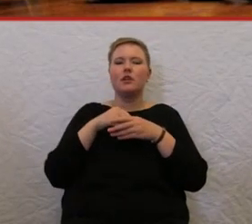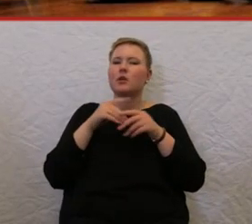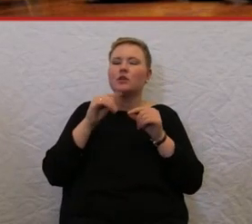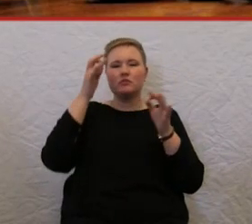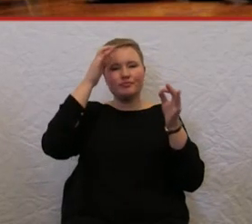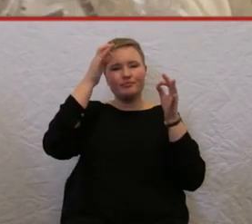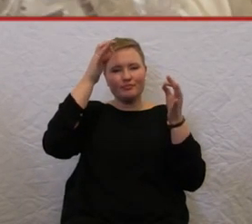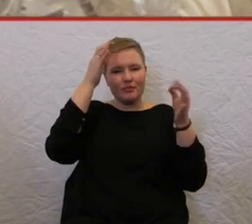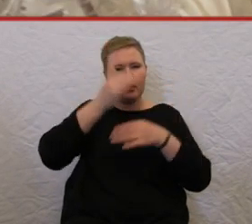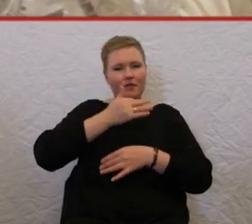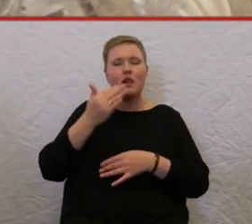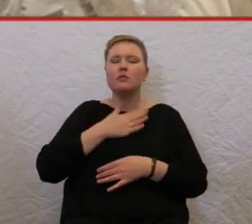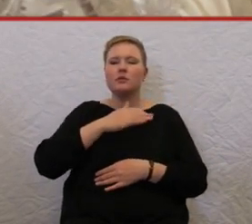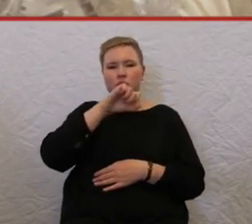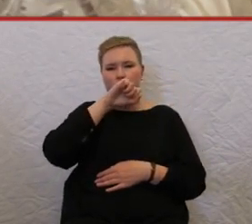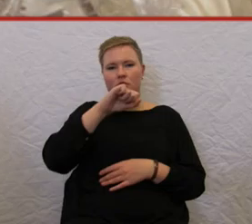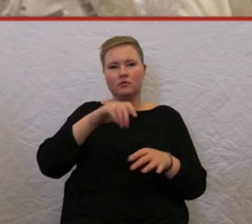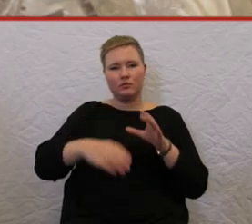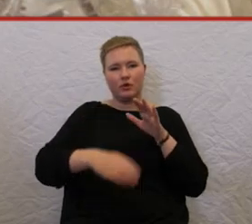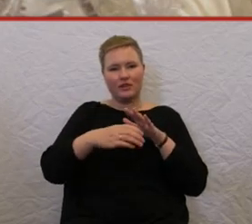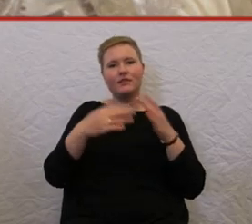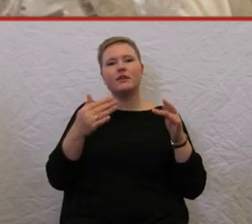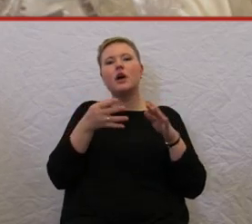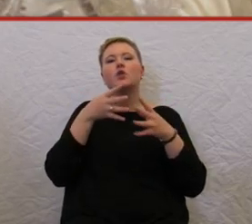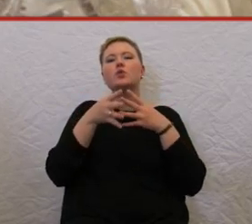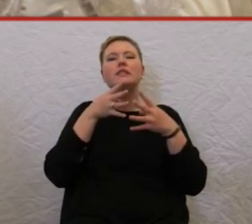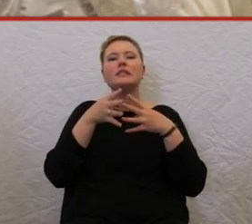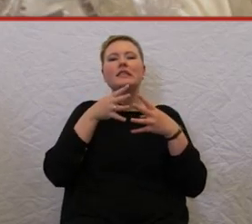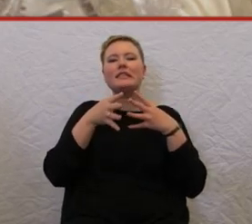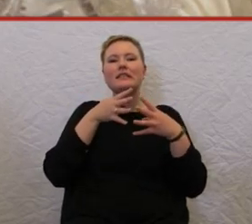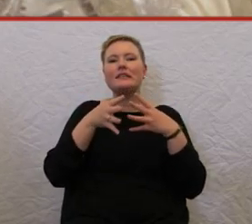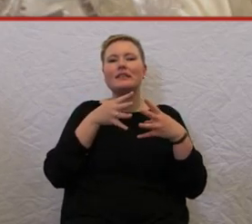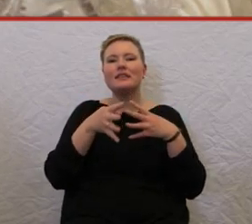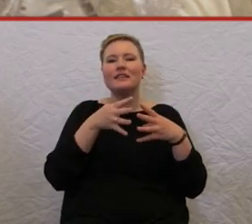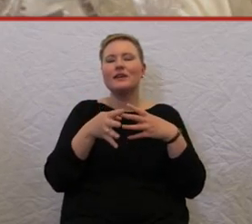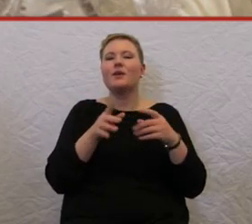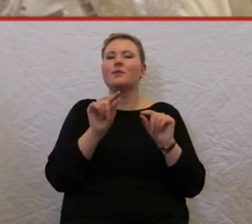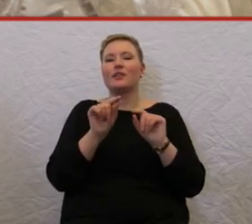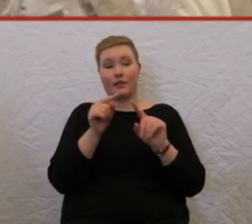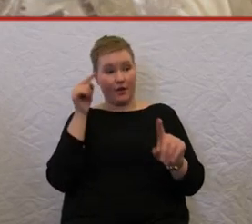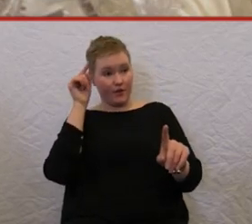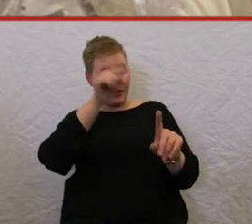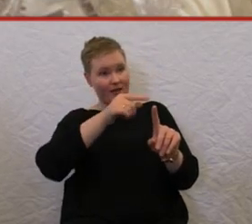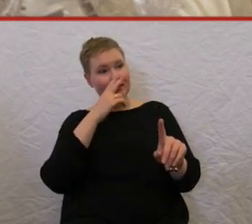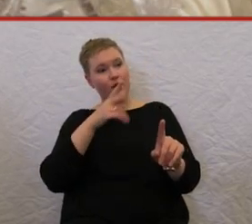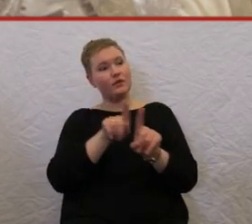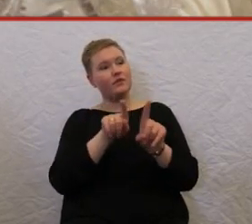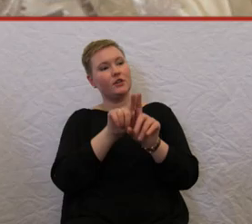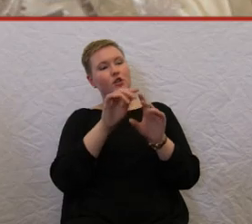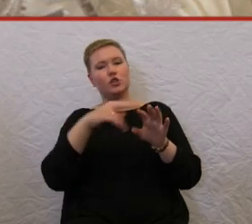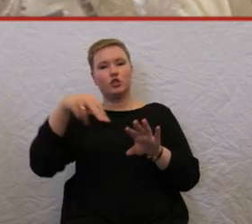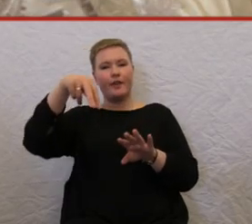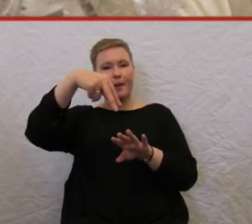erfunden. Und mein persönliches Highlight sind durchsichtige Prothesen, die von der Ferne so wirken, als ob sie schwebt.